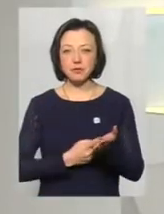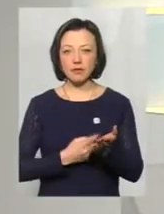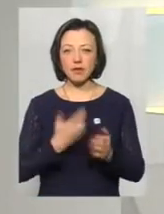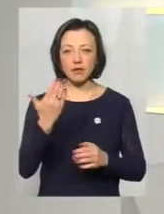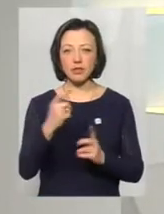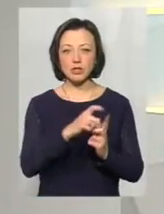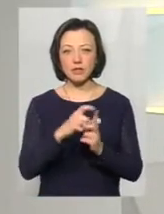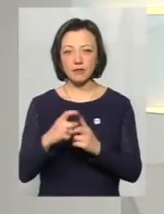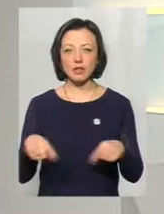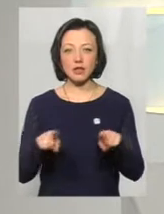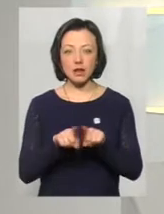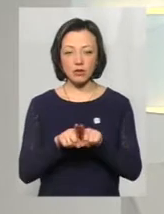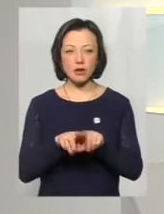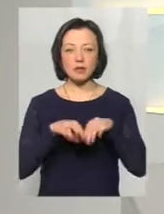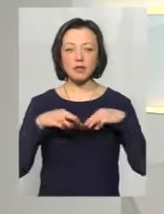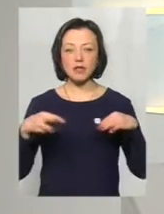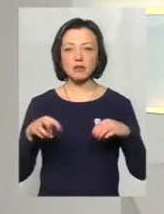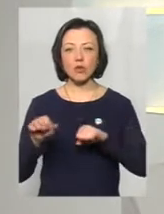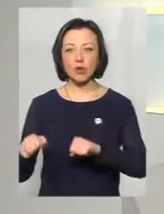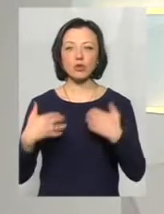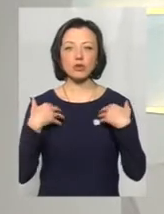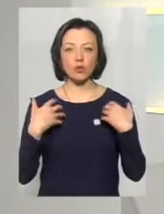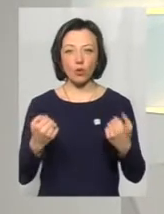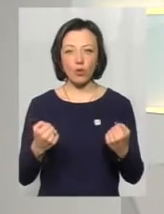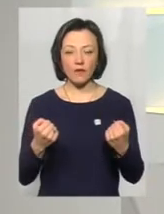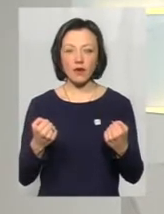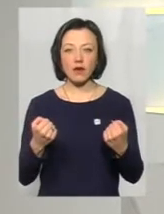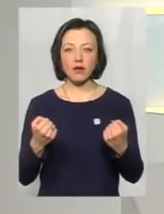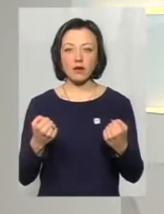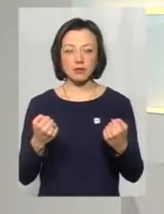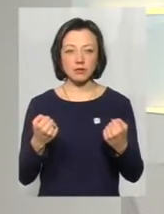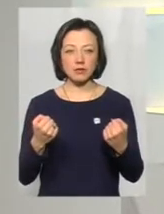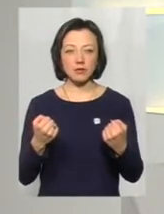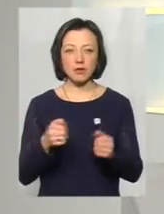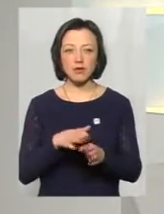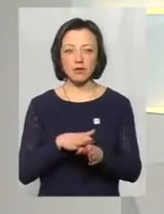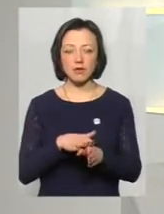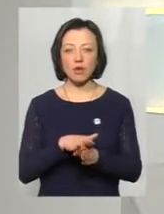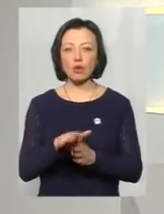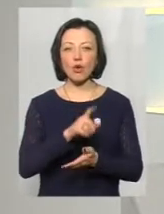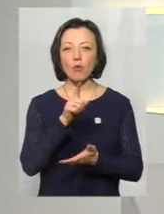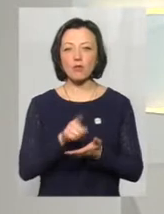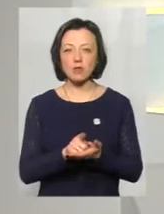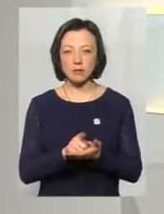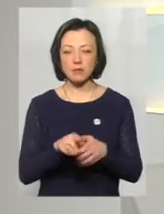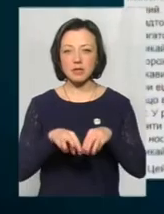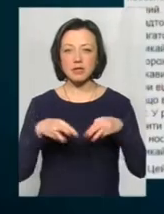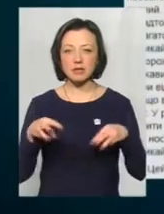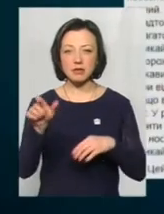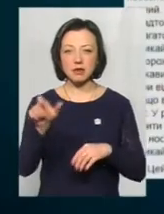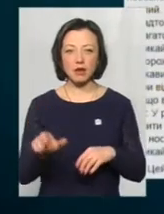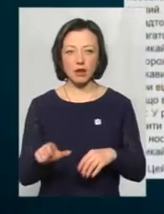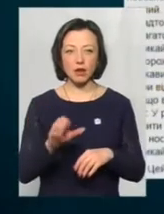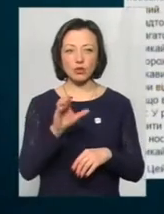ваших слів, також Міністерство охорони здоров'я, точніше, виконувачка обоязка міністра